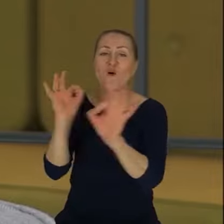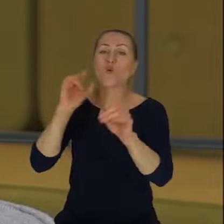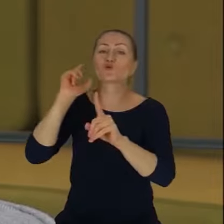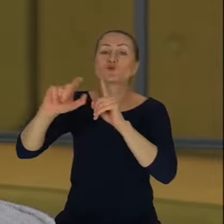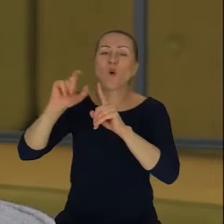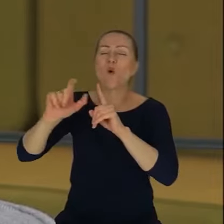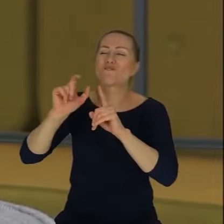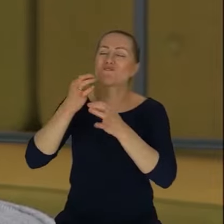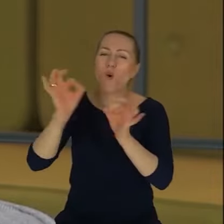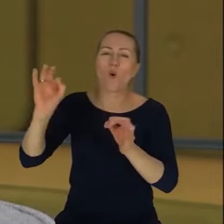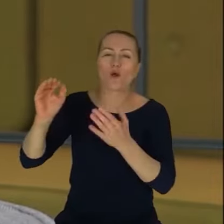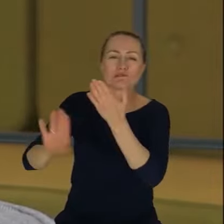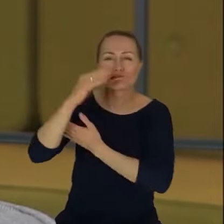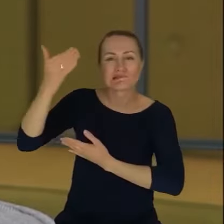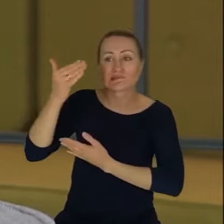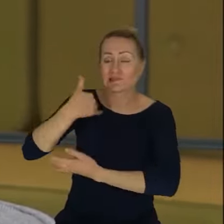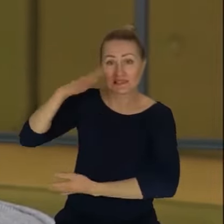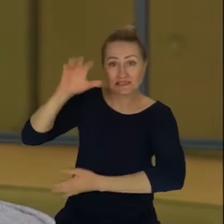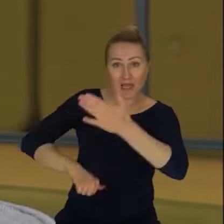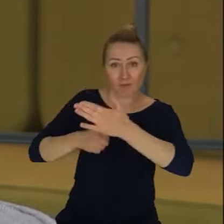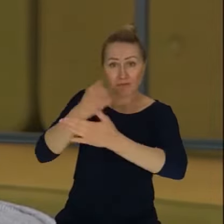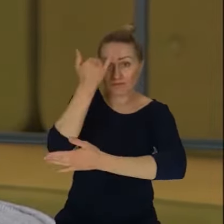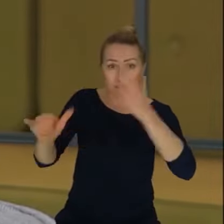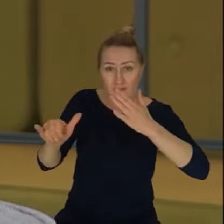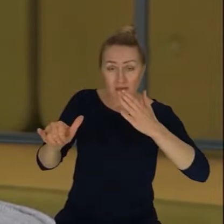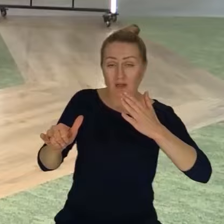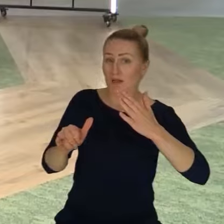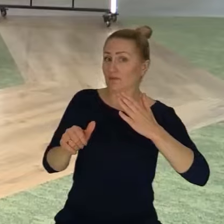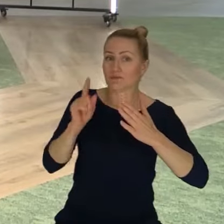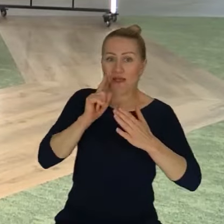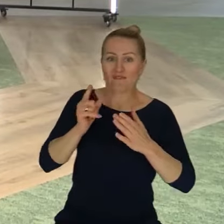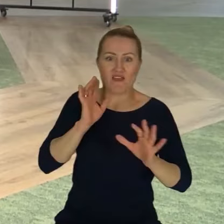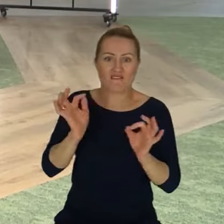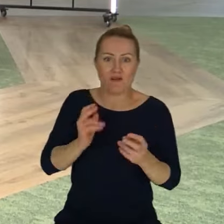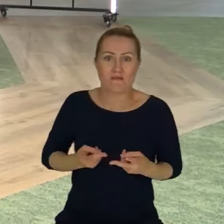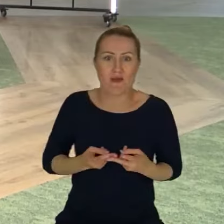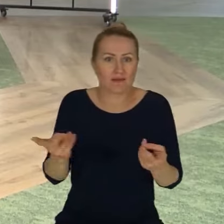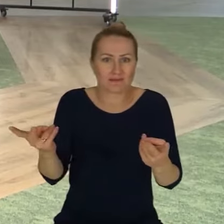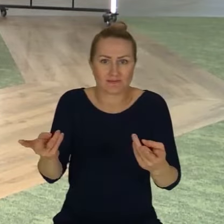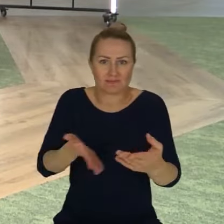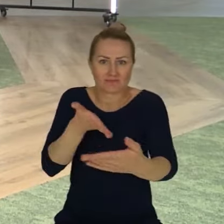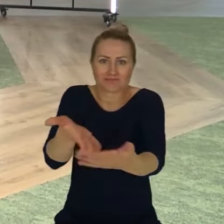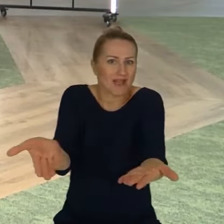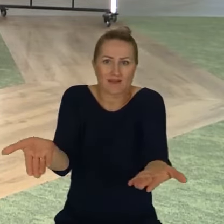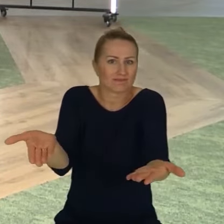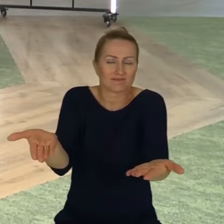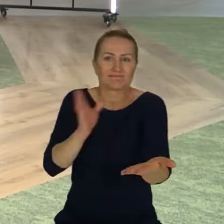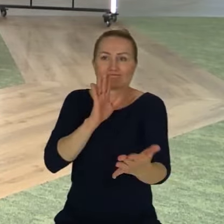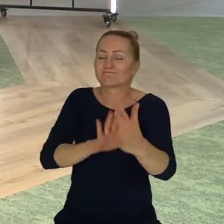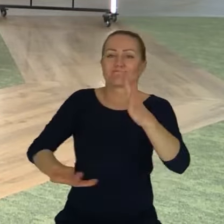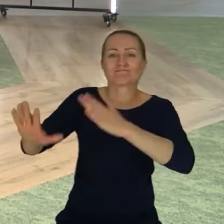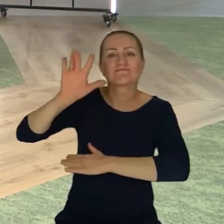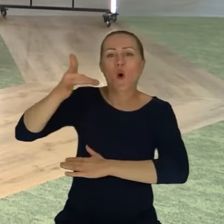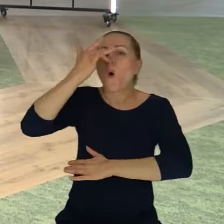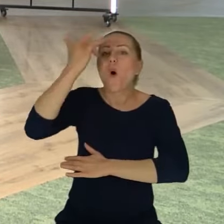wolność mediów, jaki przekaz do ciebie może, w zasadzie nie dociera do ciebie żaden przekaz, jak na głębokiej Syberii w Rosji dzisiaj, czy nawet nie na